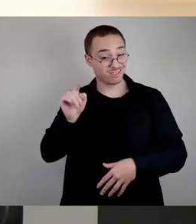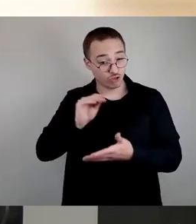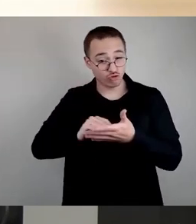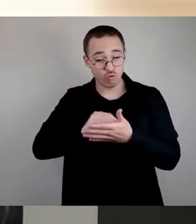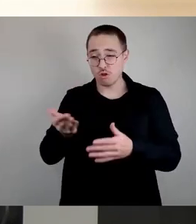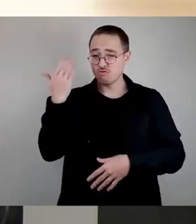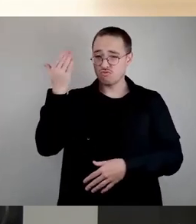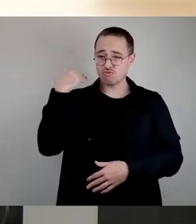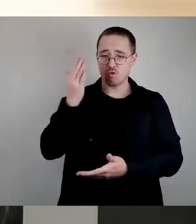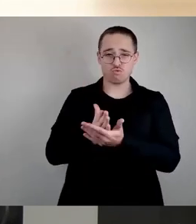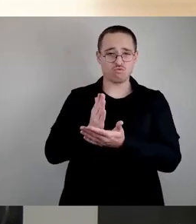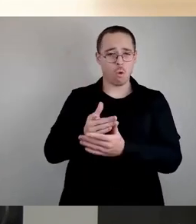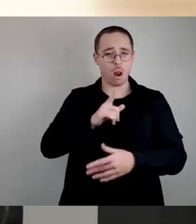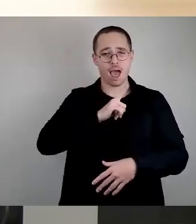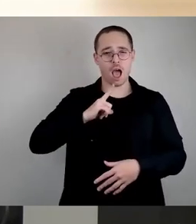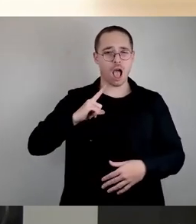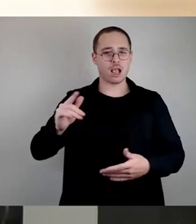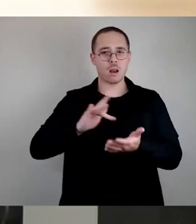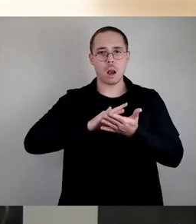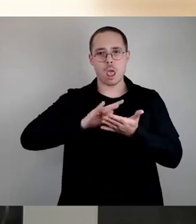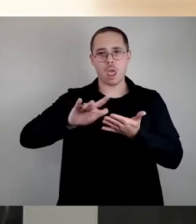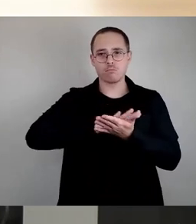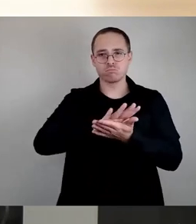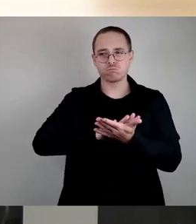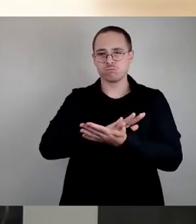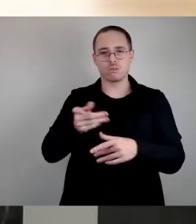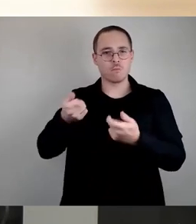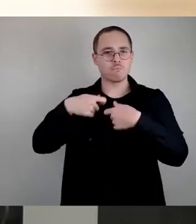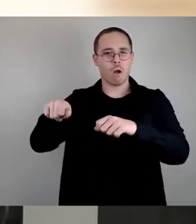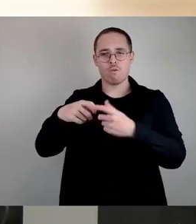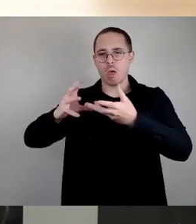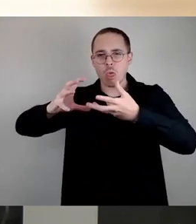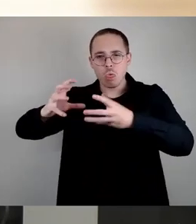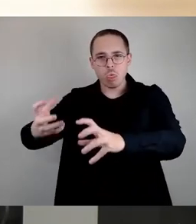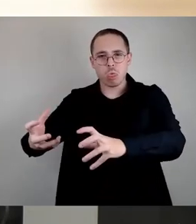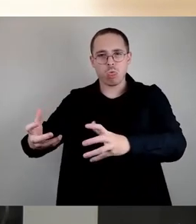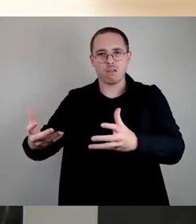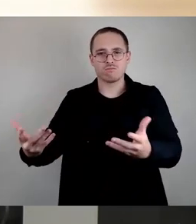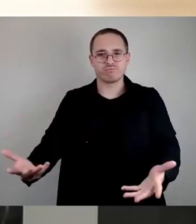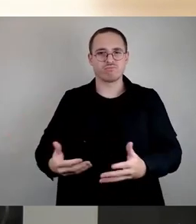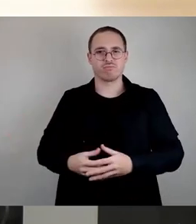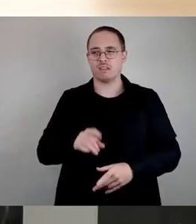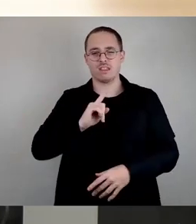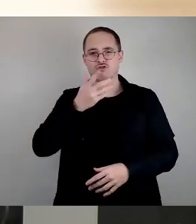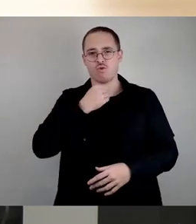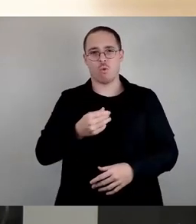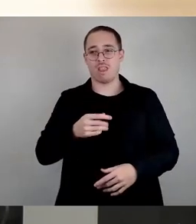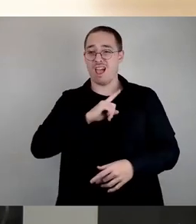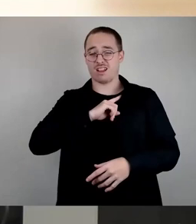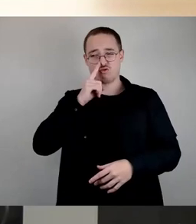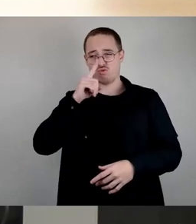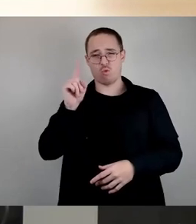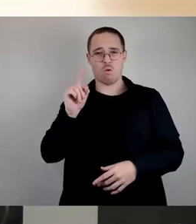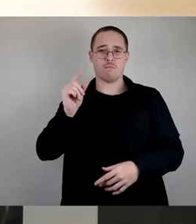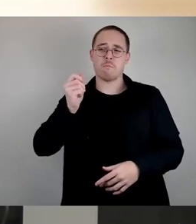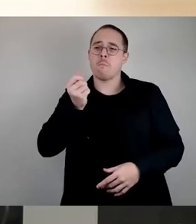Bauzustand. Sie ist nutzbar nur noch mit für wenige Jahre mit eigentlich wenig Aufwand. Und dann muss der Abriss